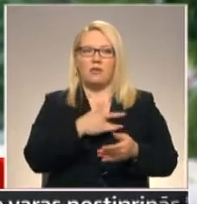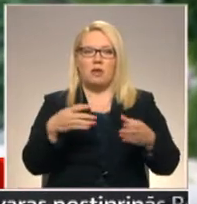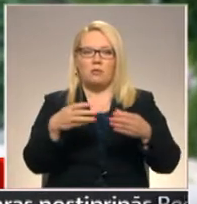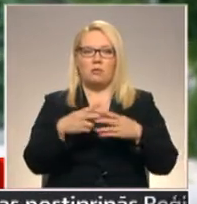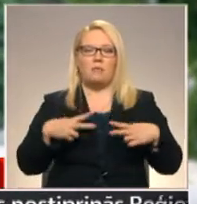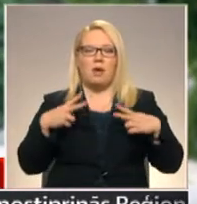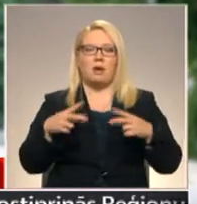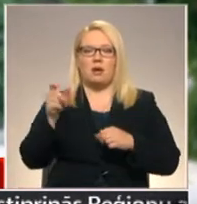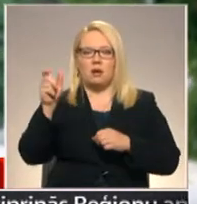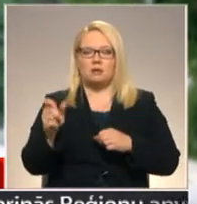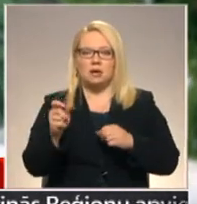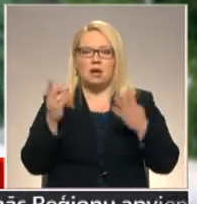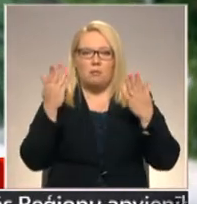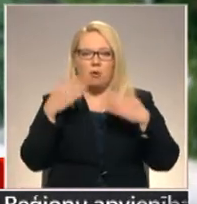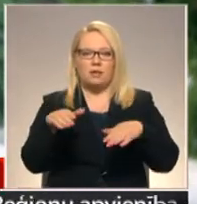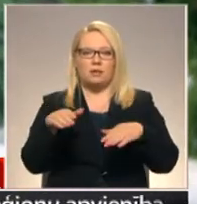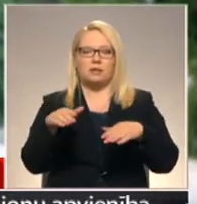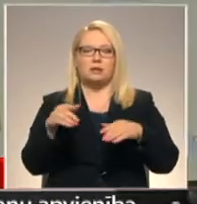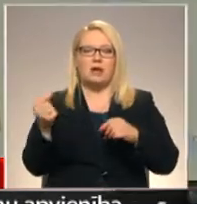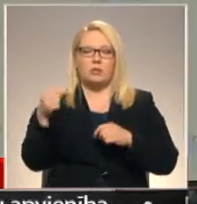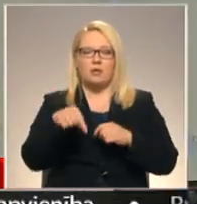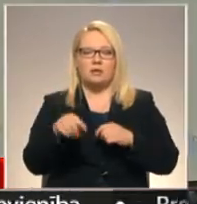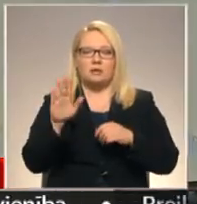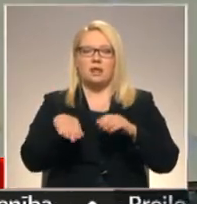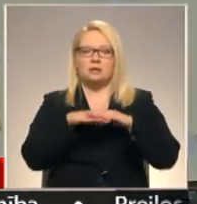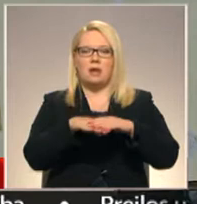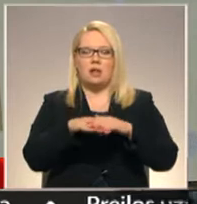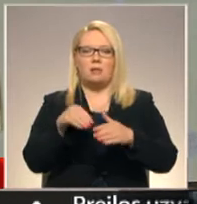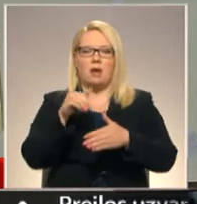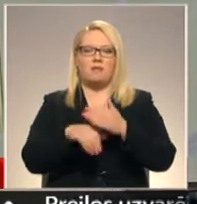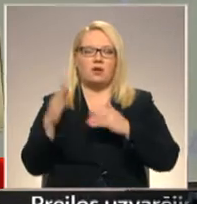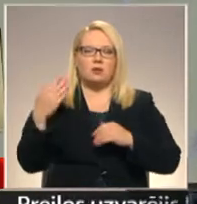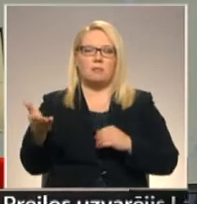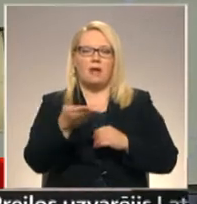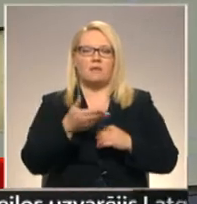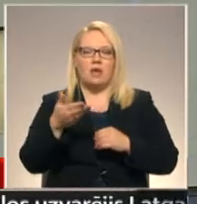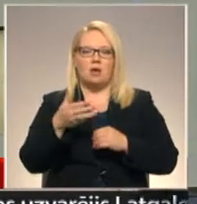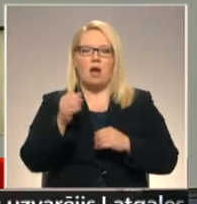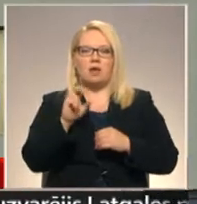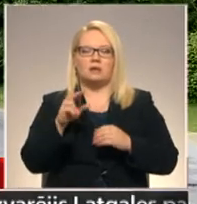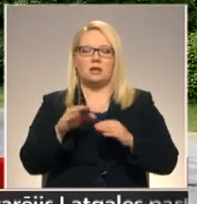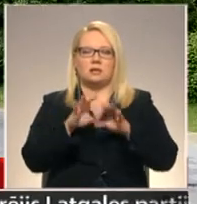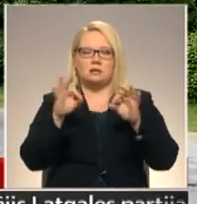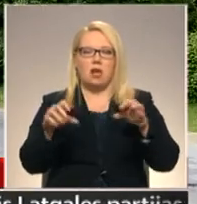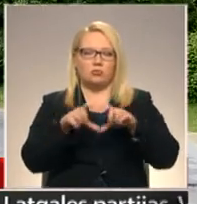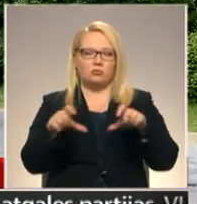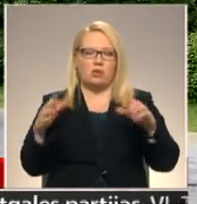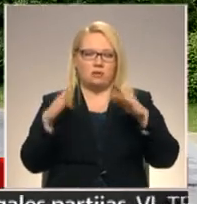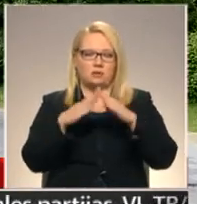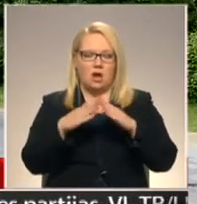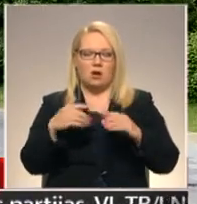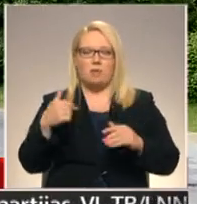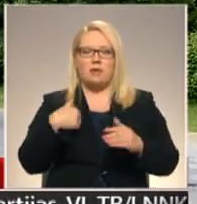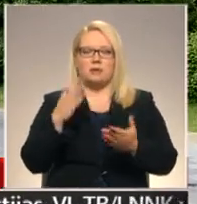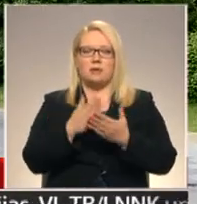kuras mēram atkandidātas politiskajās dzirdinās nonētas, lai saglabātu vēsturisko pļauniekā un sākums kolasē. Mēs esam atvērts